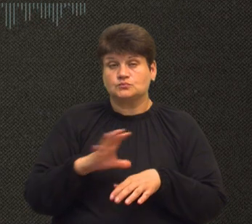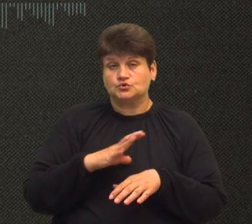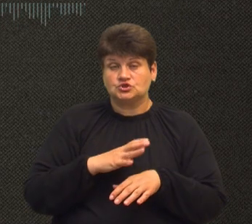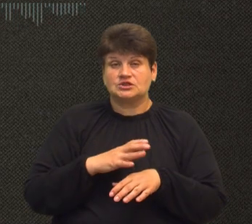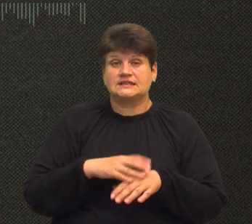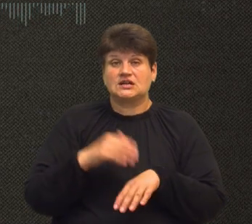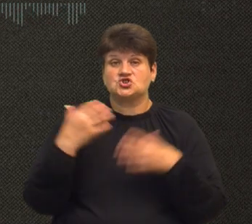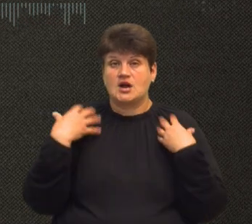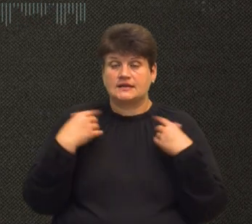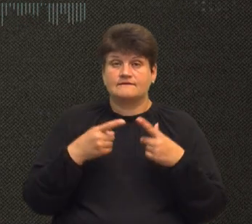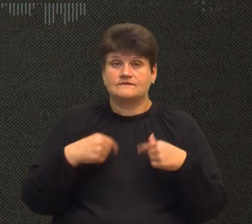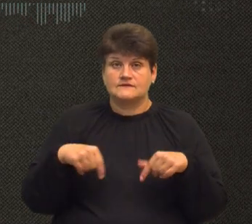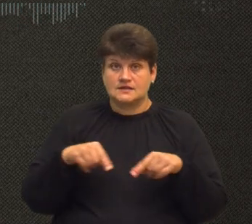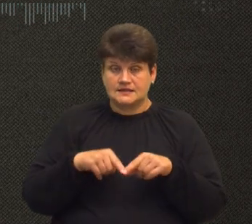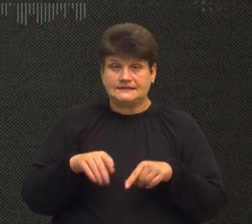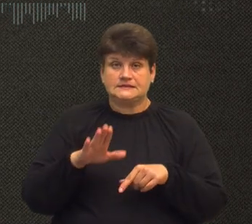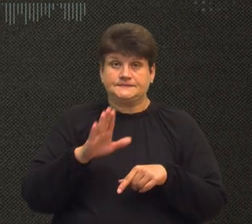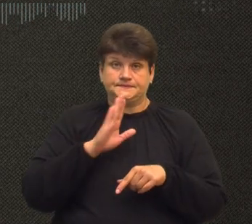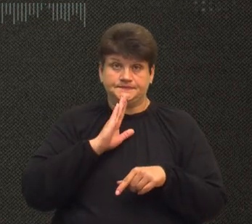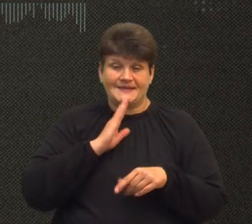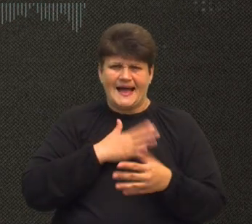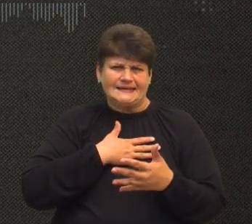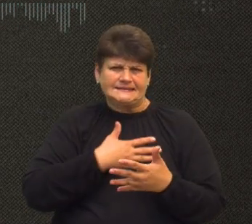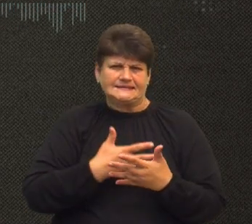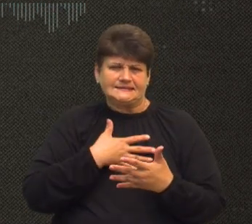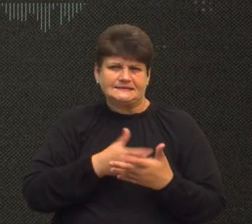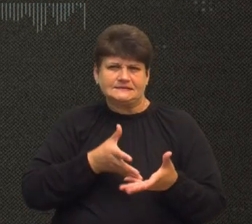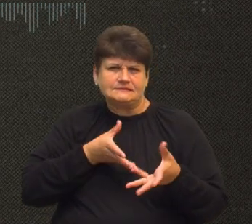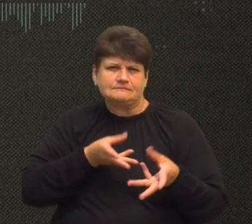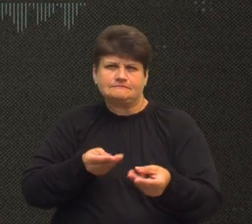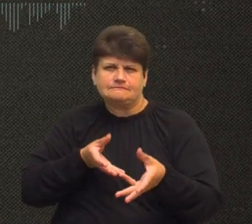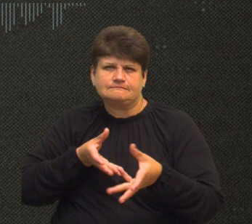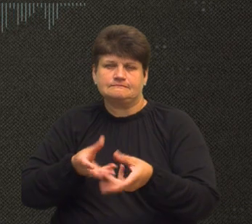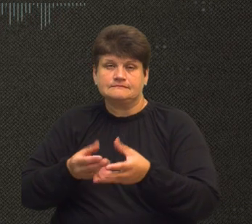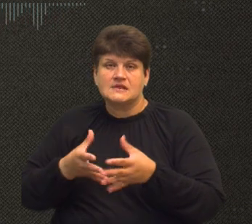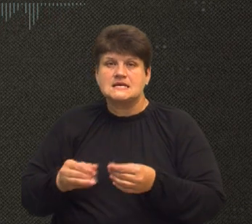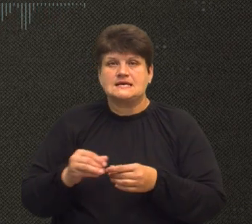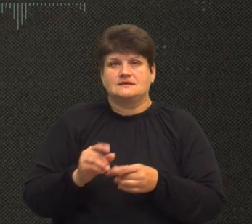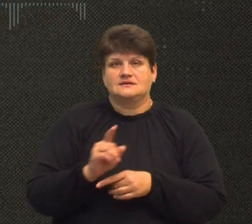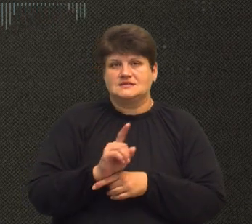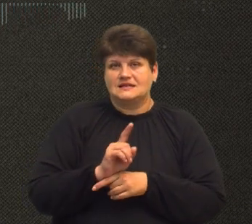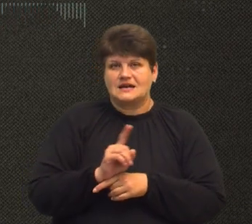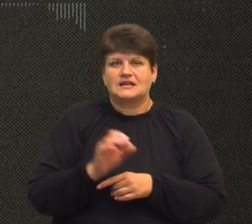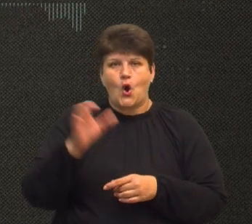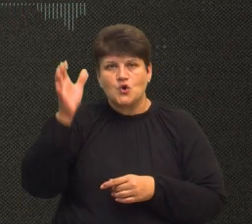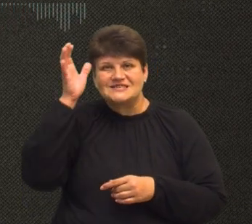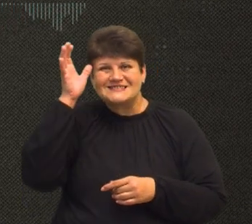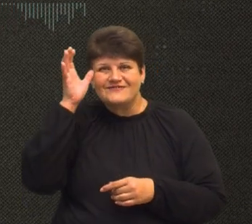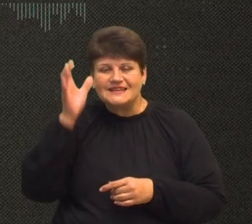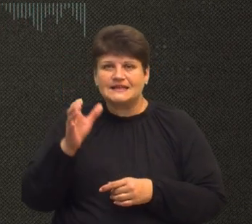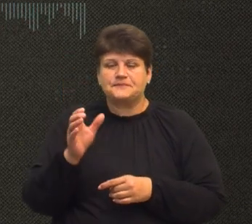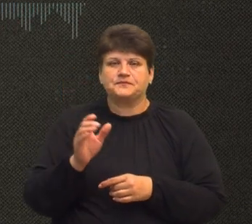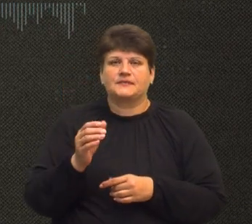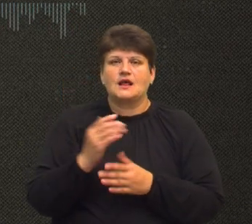відділу, проросійська налаштована колаборантка активно впроваджувала у навчальних закладах стандарти освіти держави-агресора. Для цього